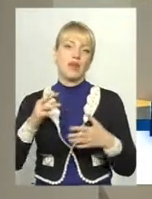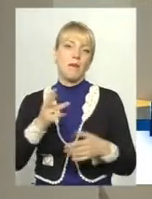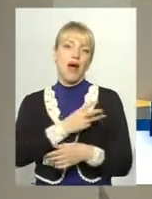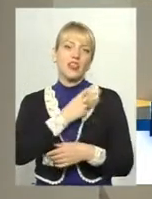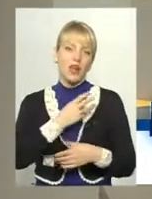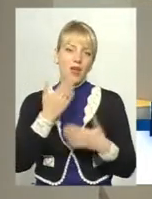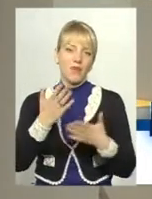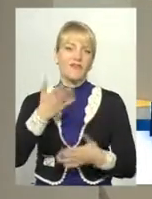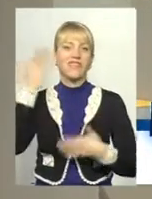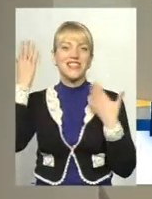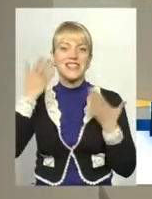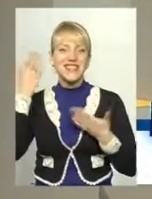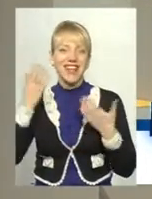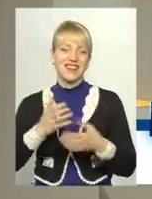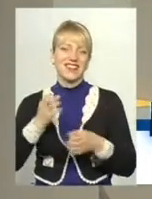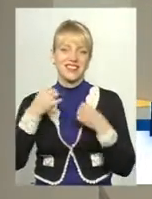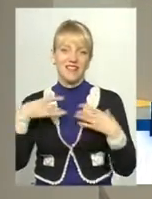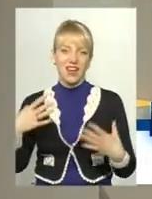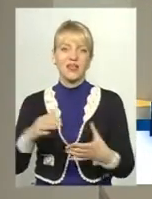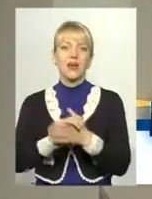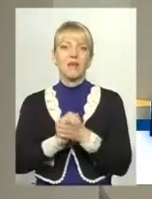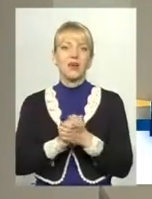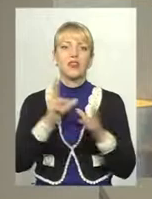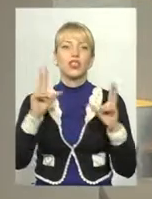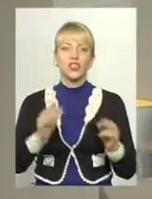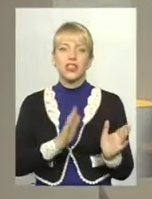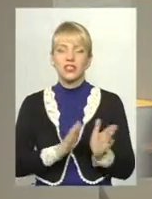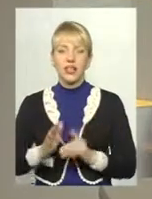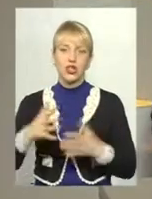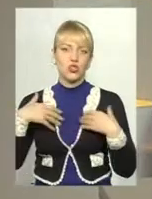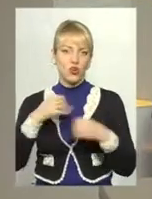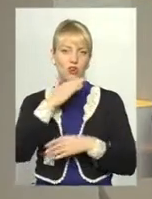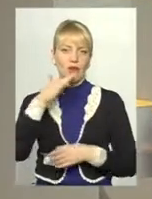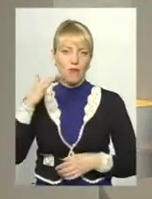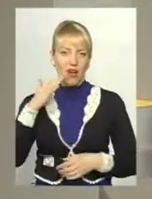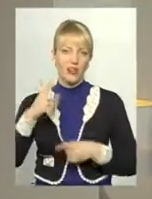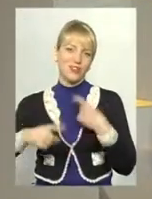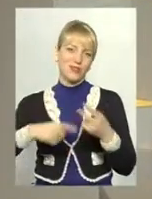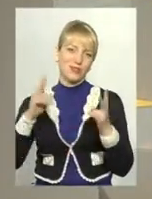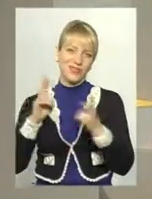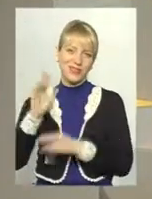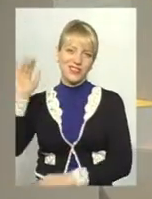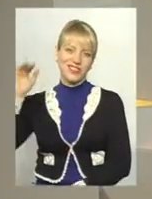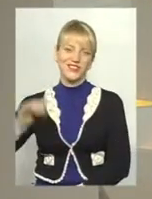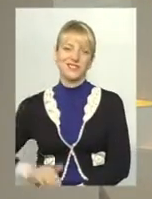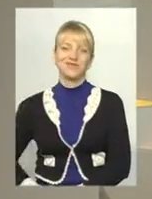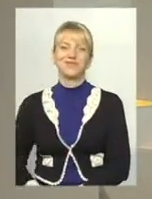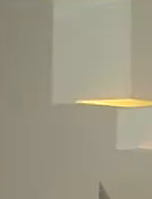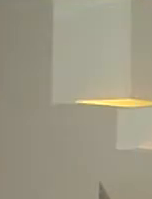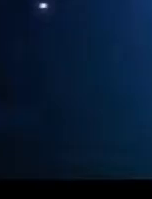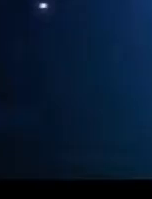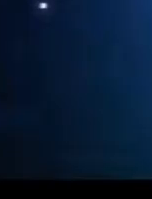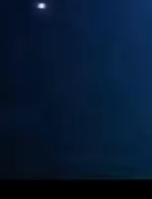свят, миру, щастя, злагоди, здоров'я багато. До наступної зустрічі в ефірі. На все добре.